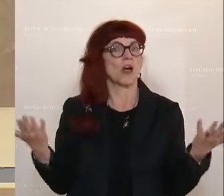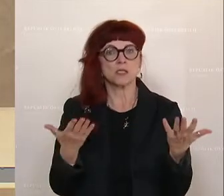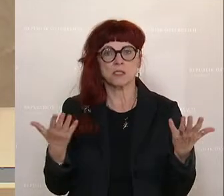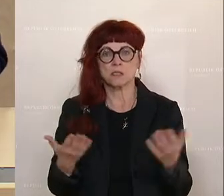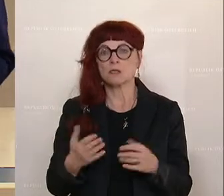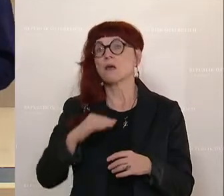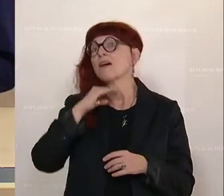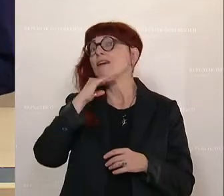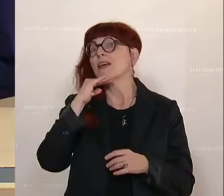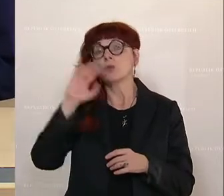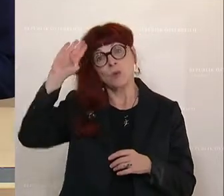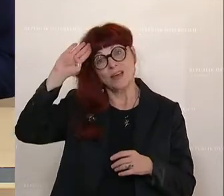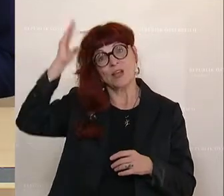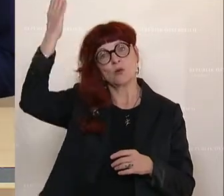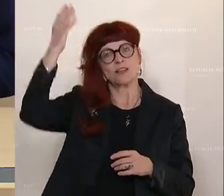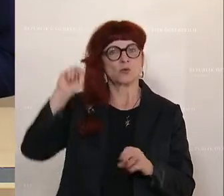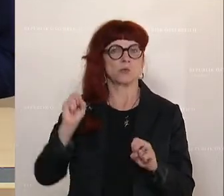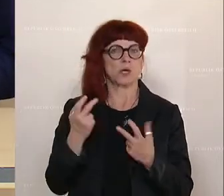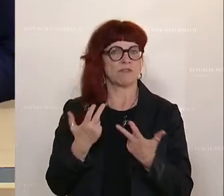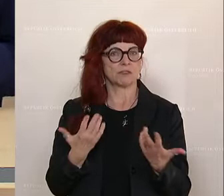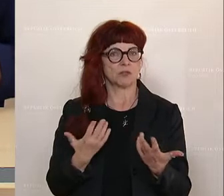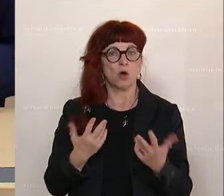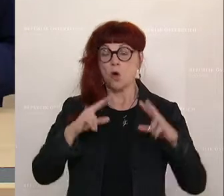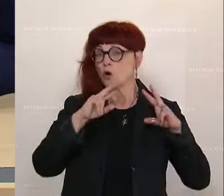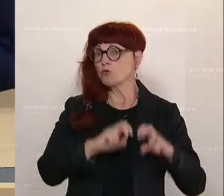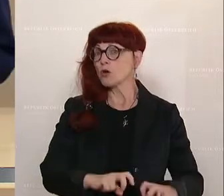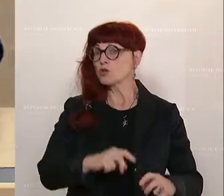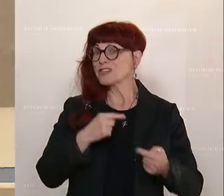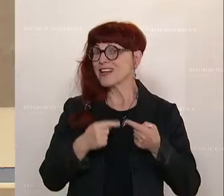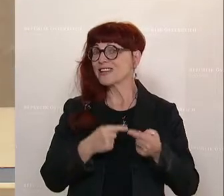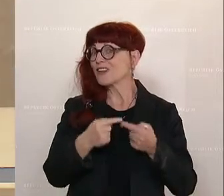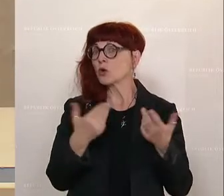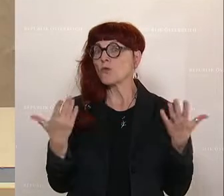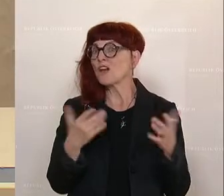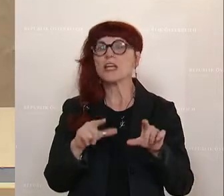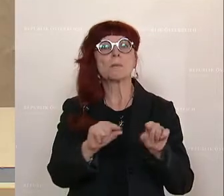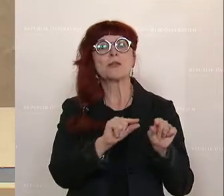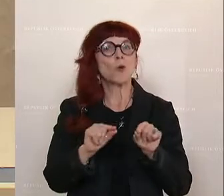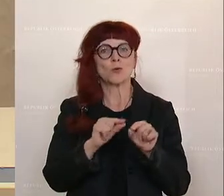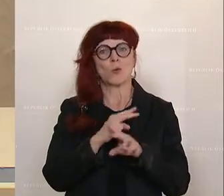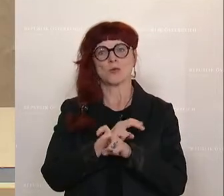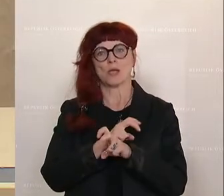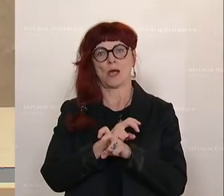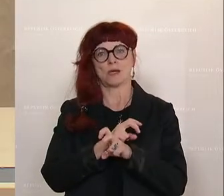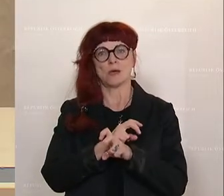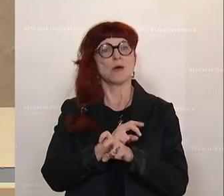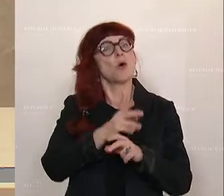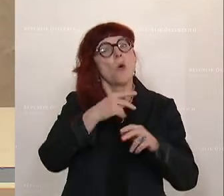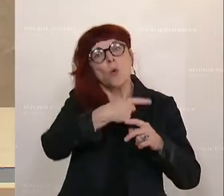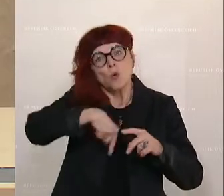Innovationskraft? Welche Bedeutung haben Forschung und Entwicklung überhaupt für unser Land, für unsere Unternehmen?